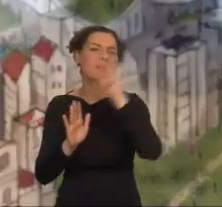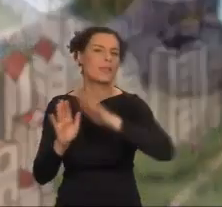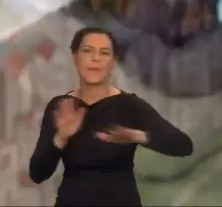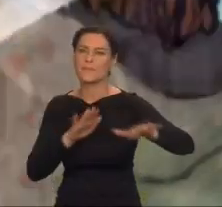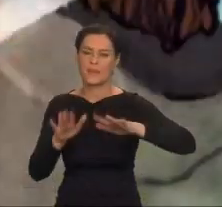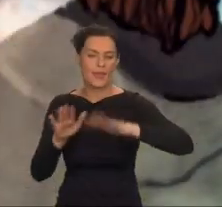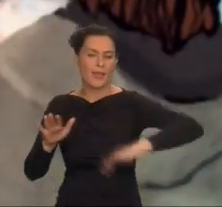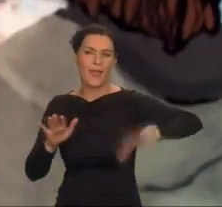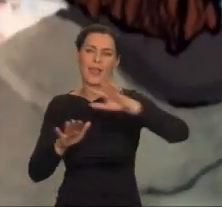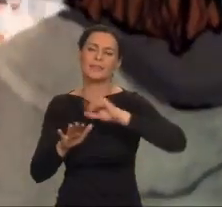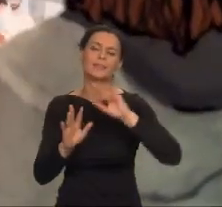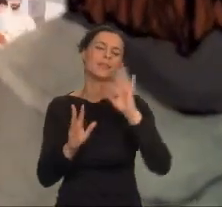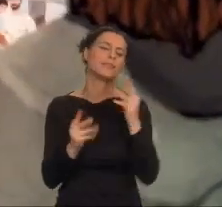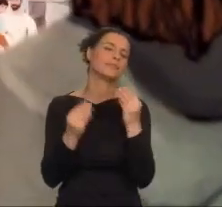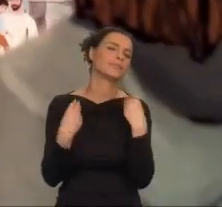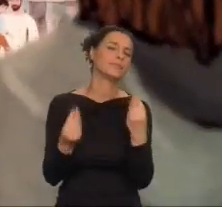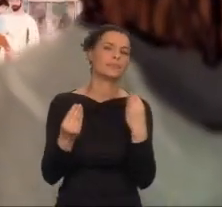wymyślić lub zobaczyć.